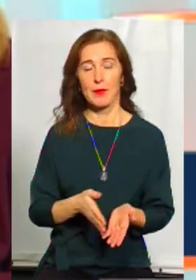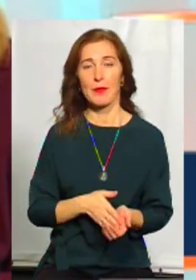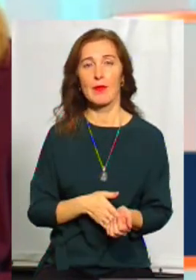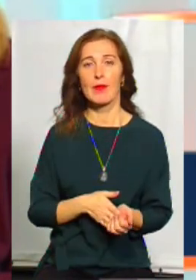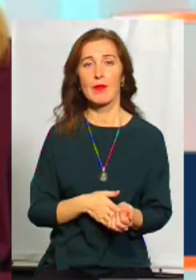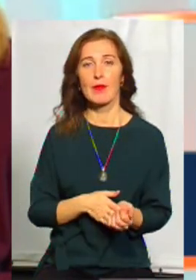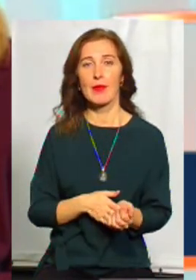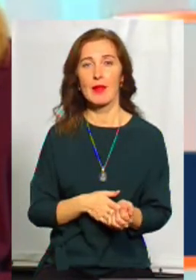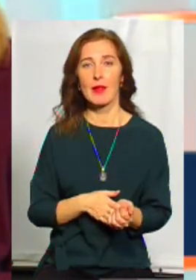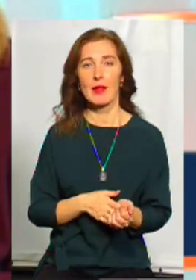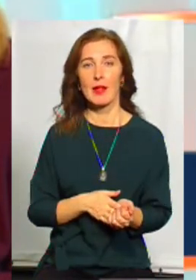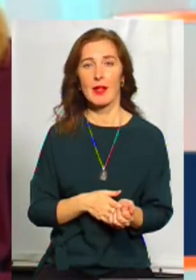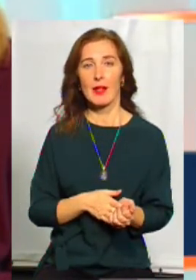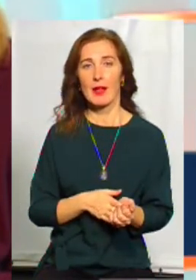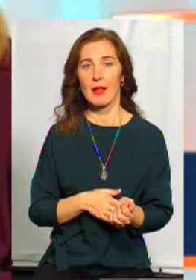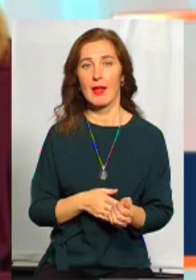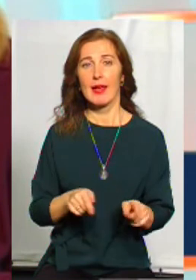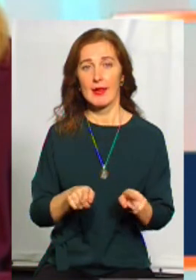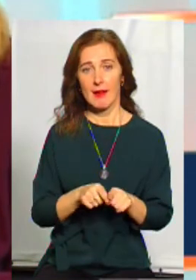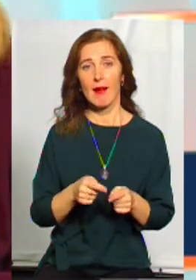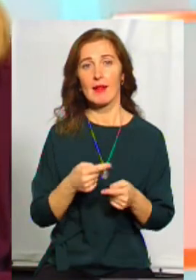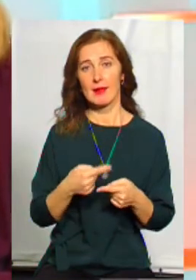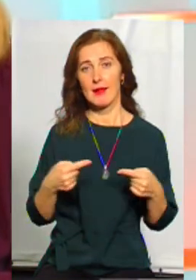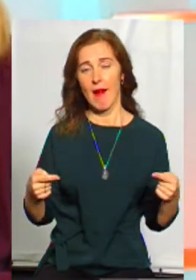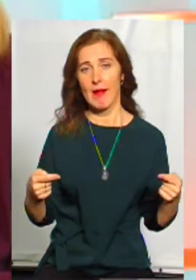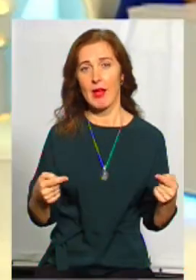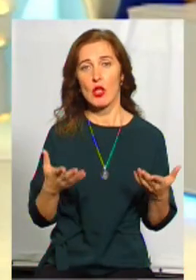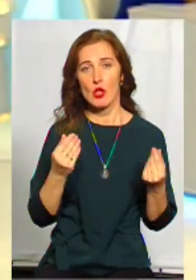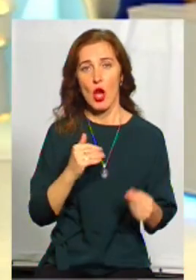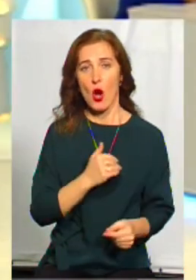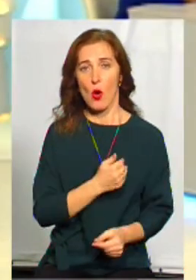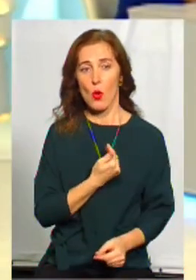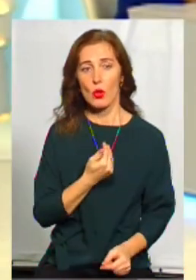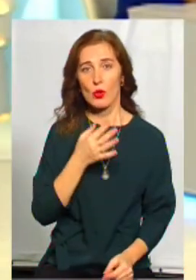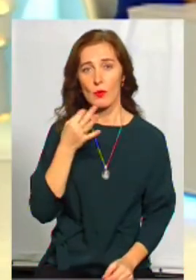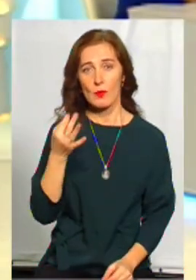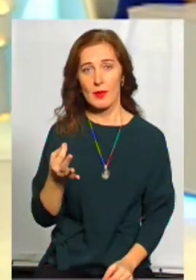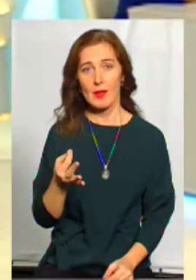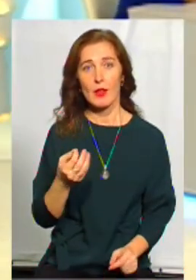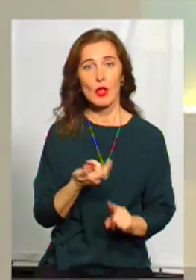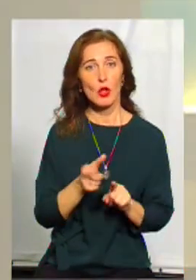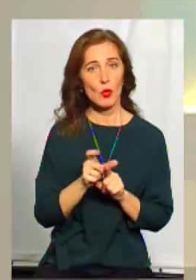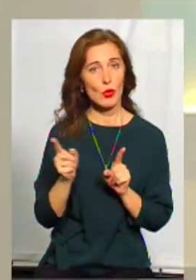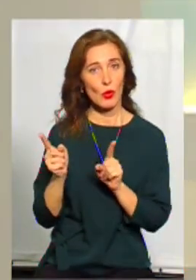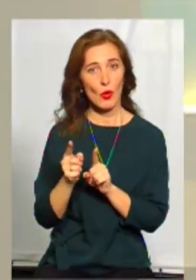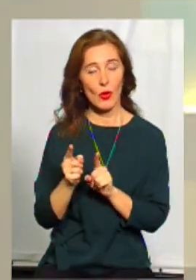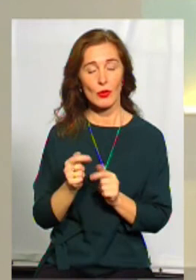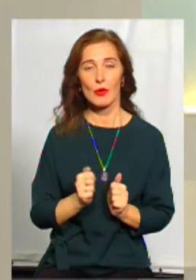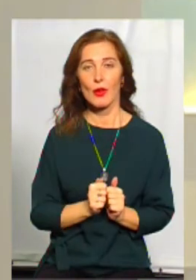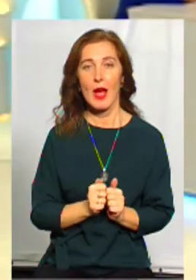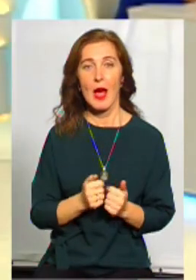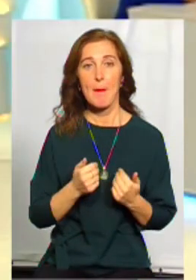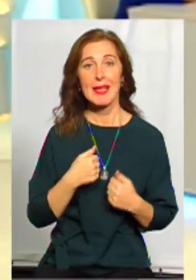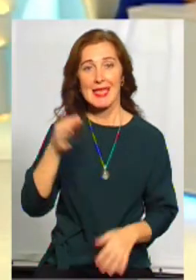Інструментарію, медіа і так далі. Ще хочу прокоментувати, пані Алла. Дуже коротенько. Тому що, навіть, дивіться,